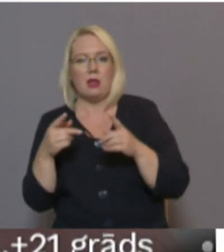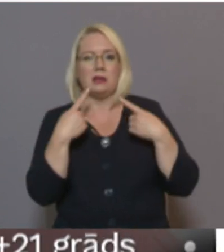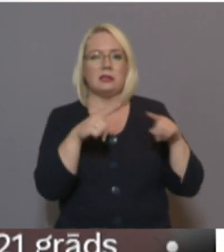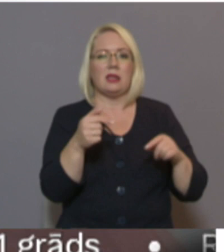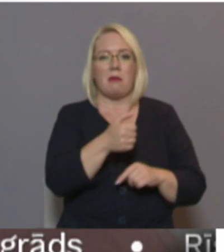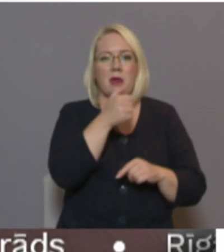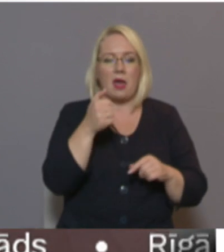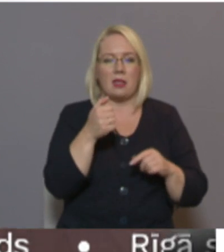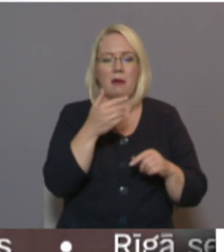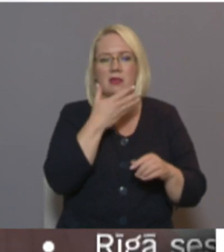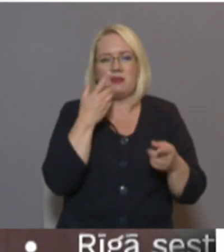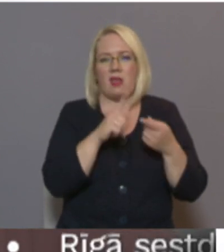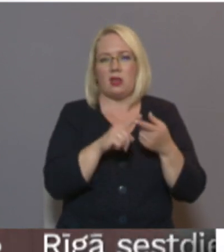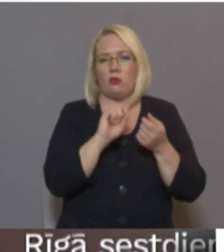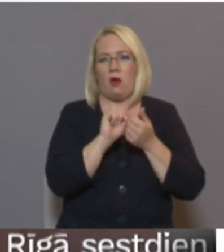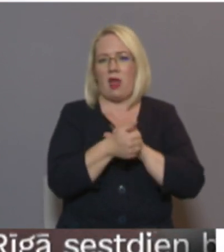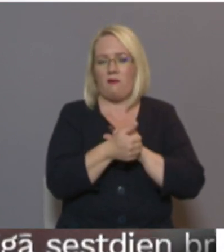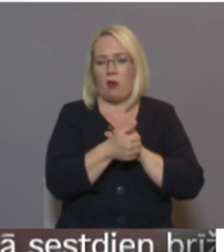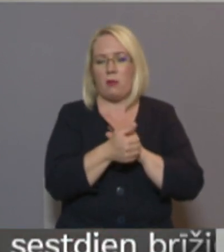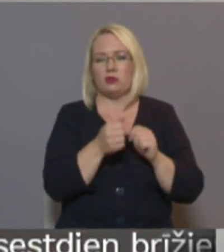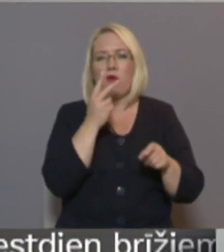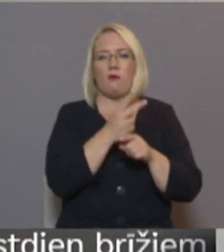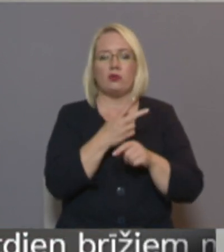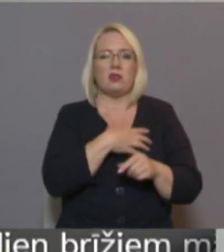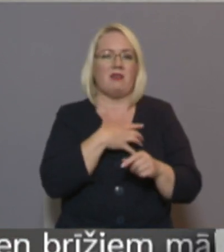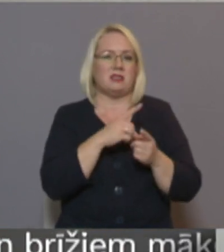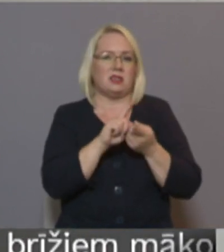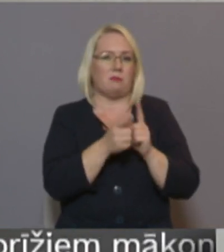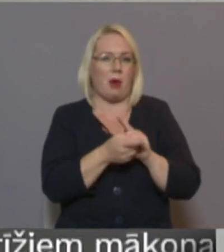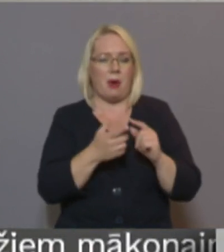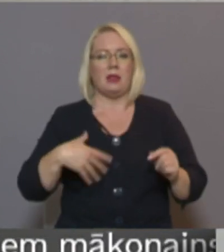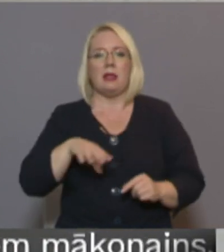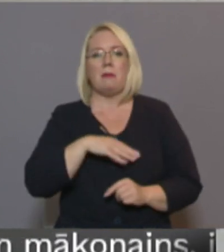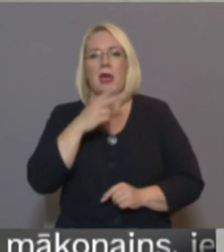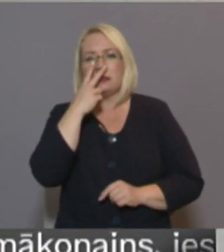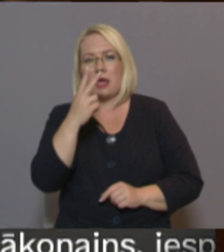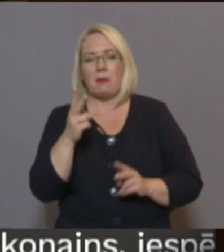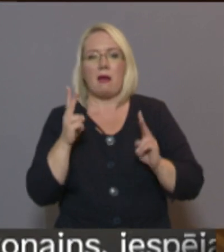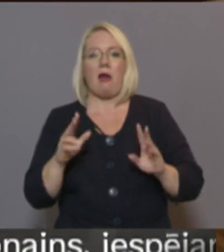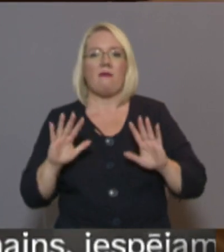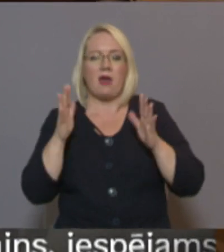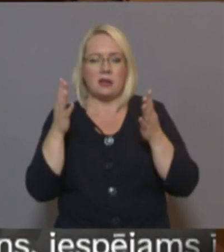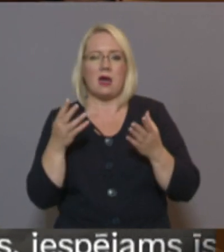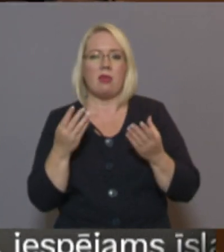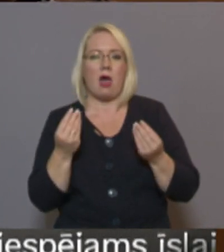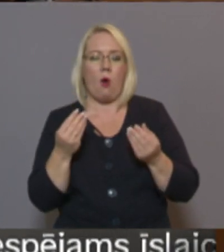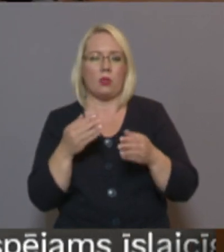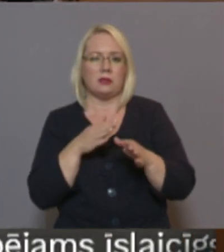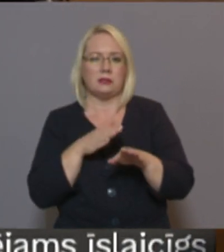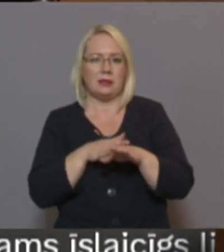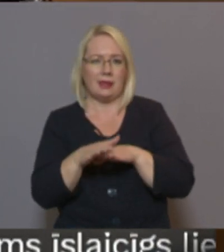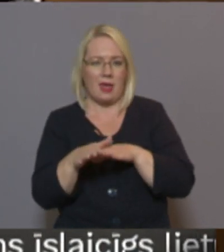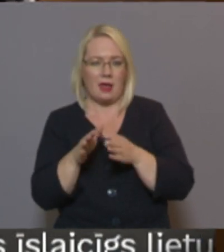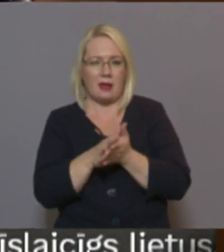reformas. Šo funkciju ēkā vai pamainīt. Mēs skatīsimies, kā iet arī naudas apguvi, jo mēdz būtu arī